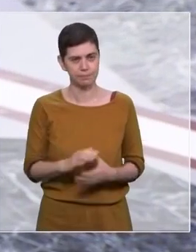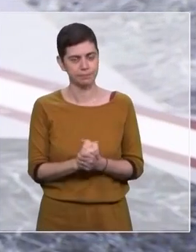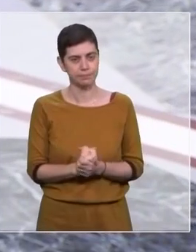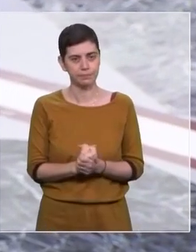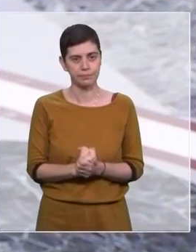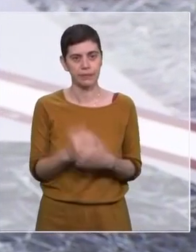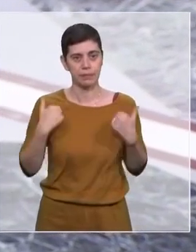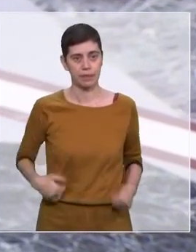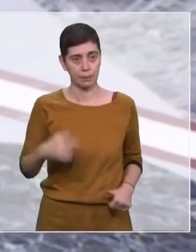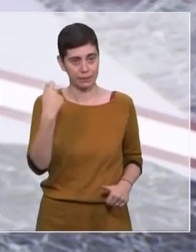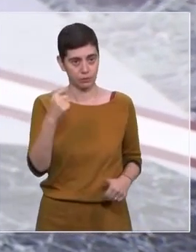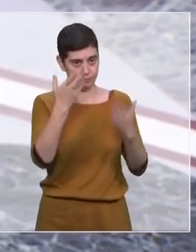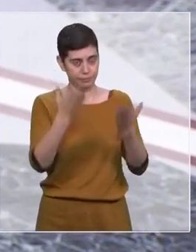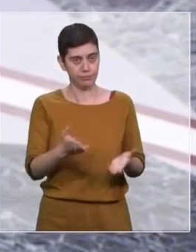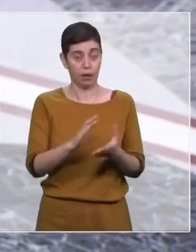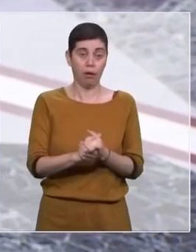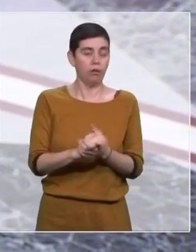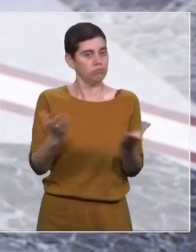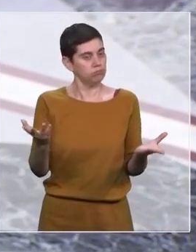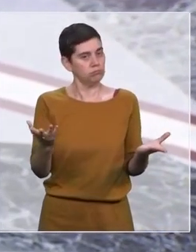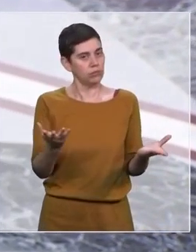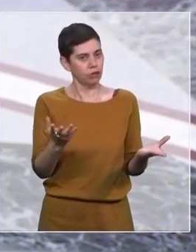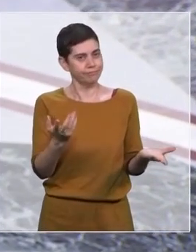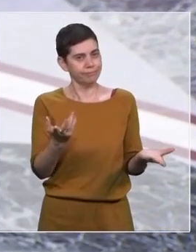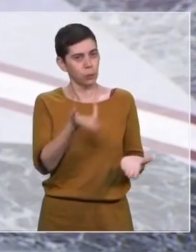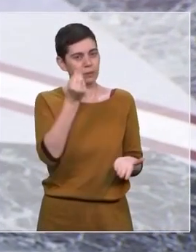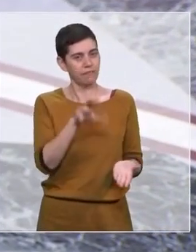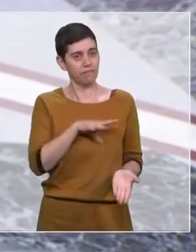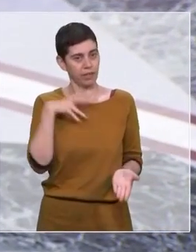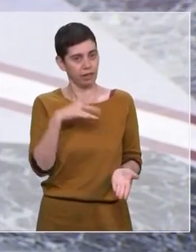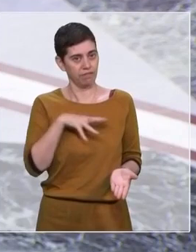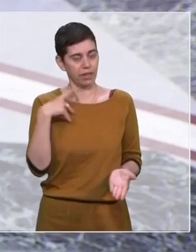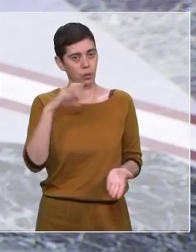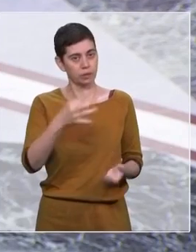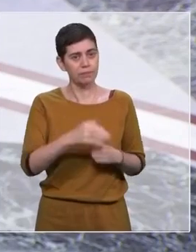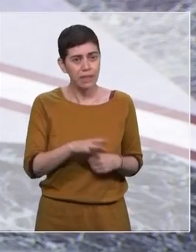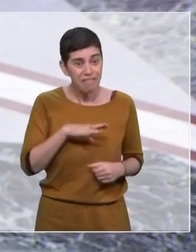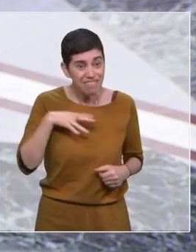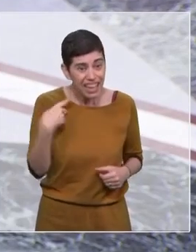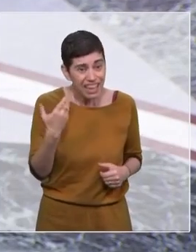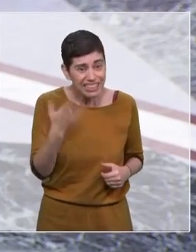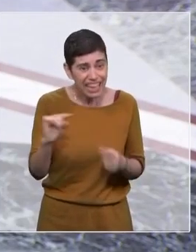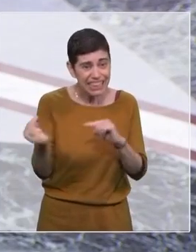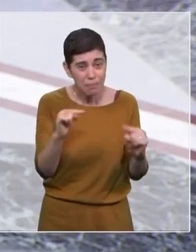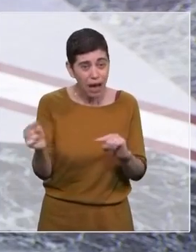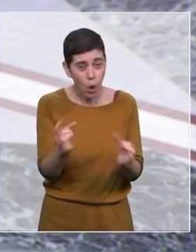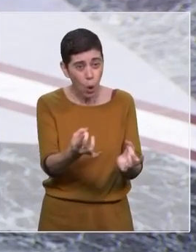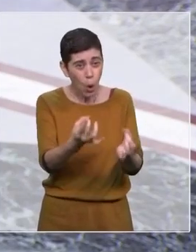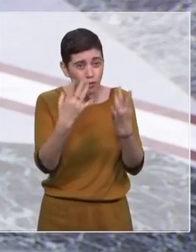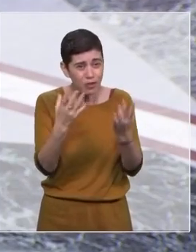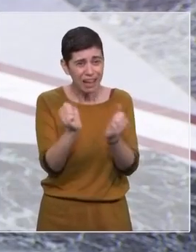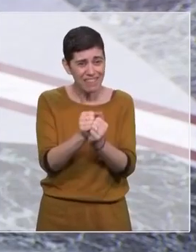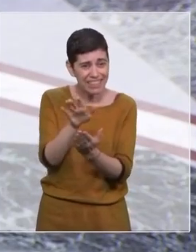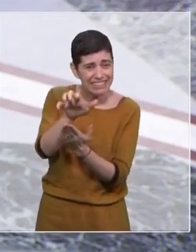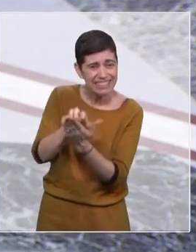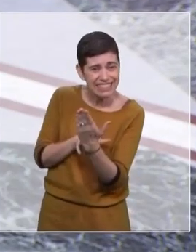la Présidente Châtelain. Alors j'entends que vous êtes fière Madame la Présidente. Vous êtes fière d'avoir refusé le débat sur un